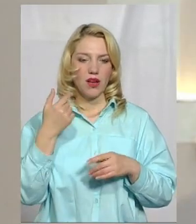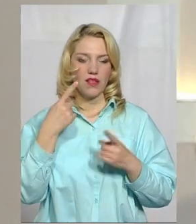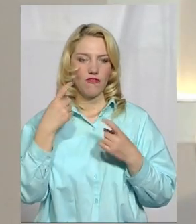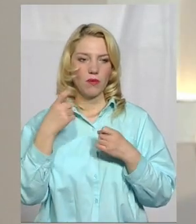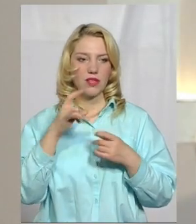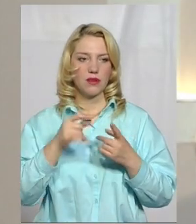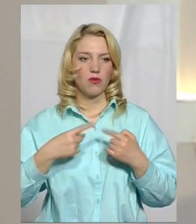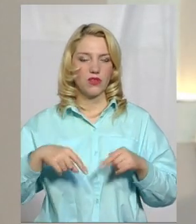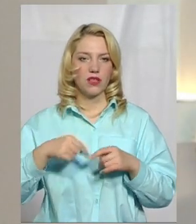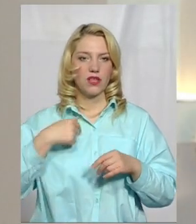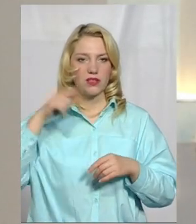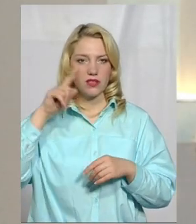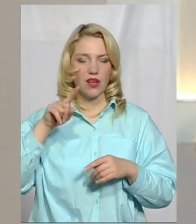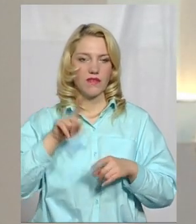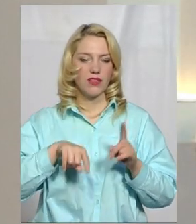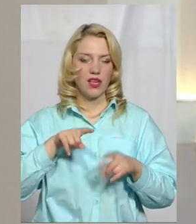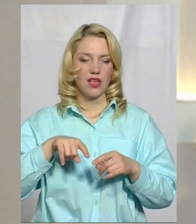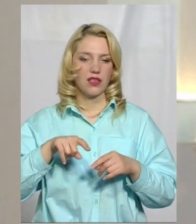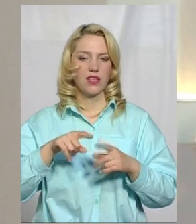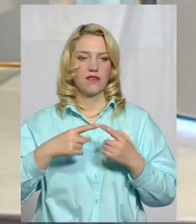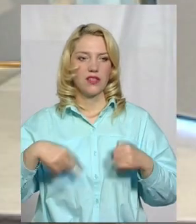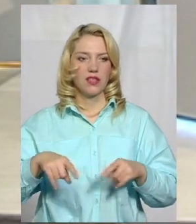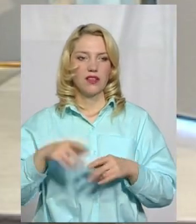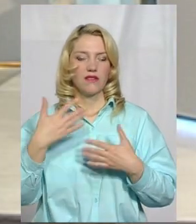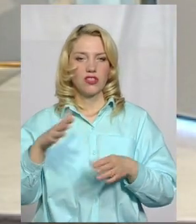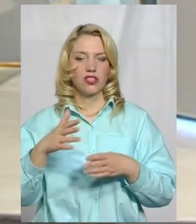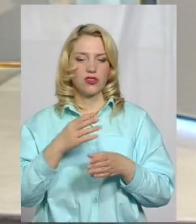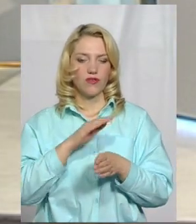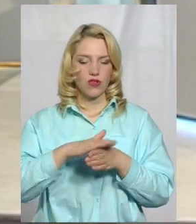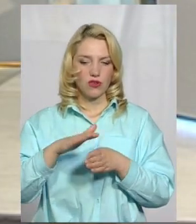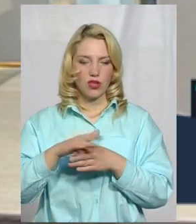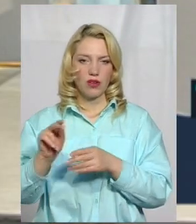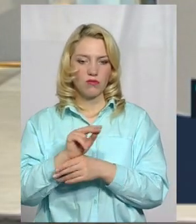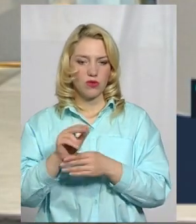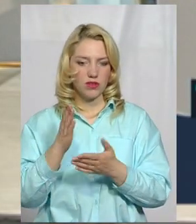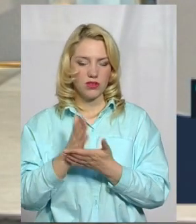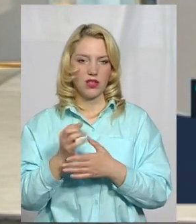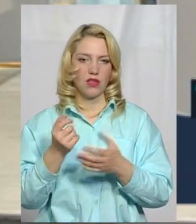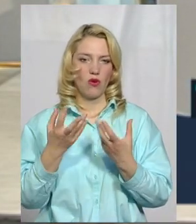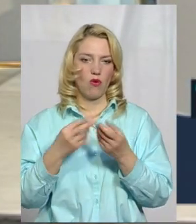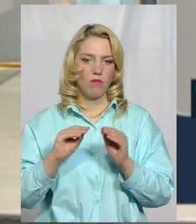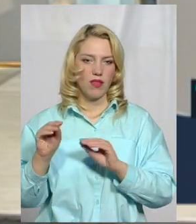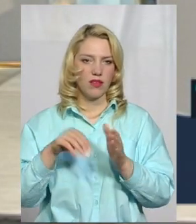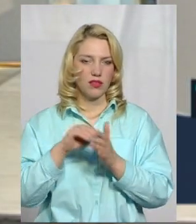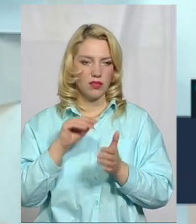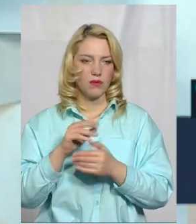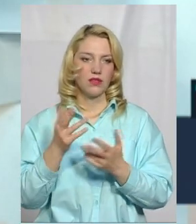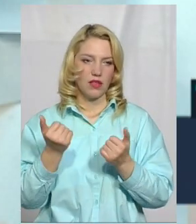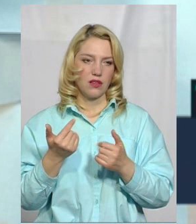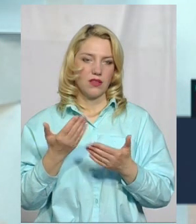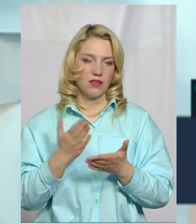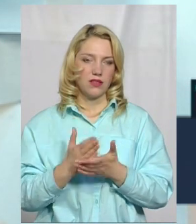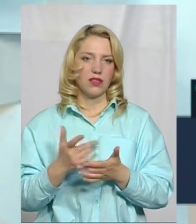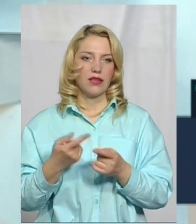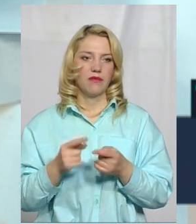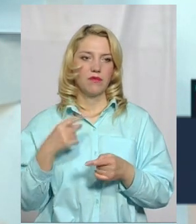відділення, але я знаю, що в деяких відділеннях зроблені ремонти, закуплено обладно. Насправді так, воно є. Прежде все, у